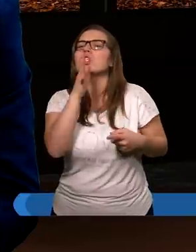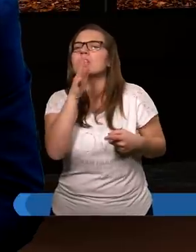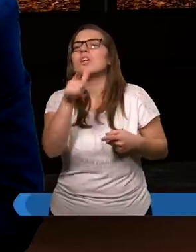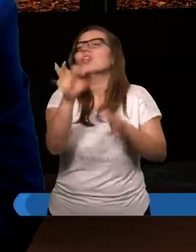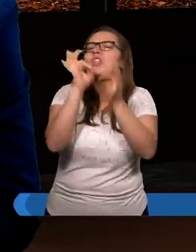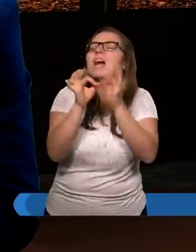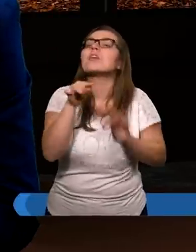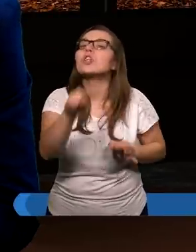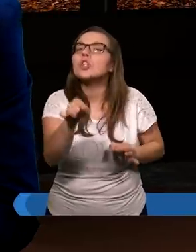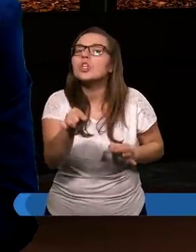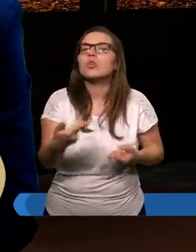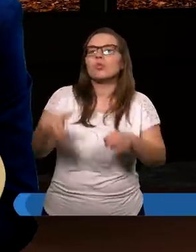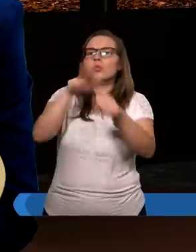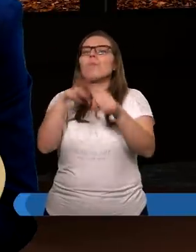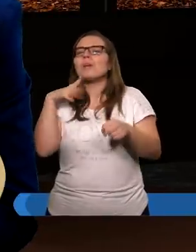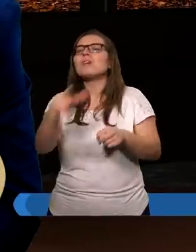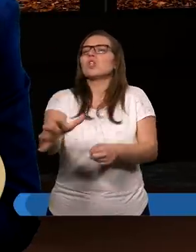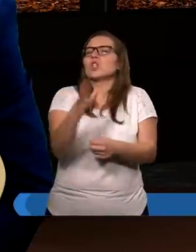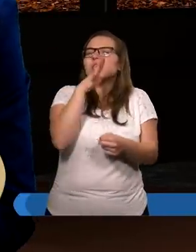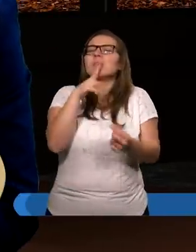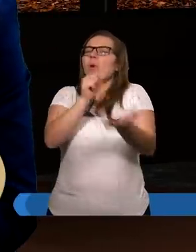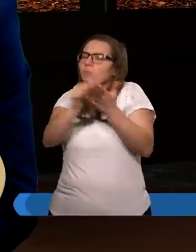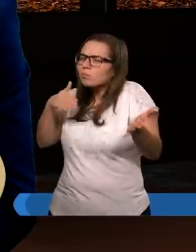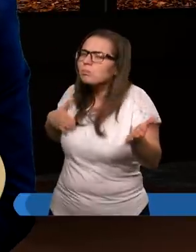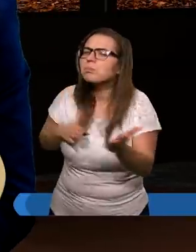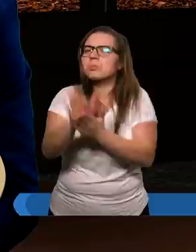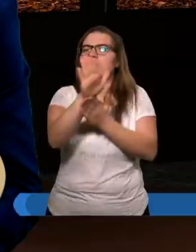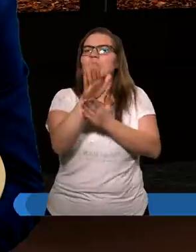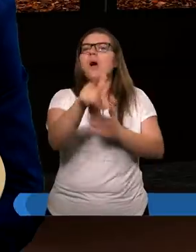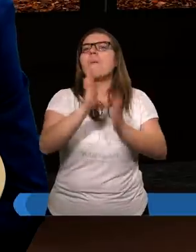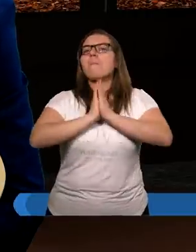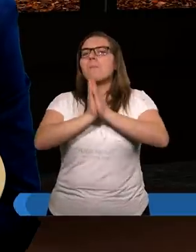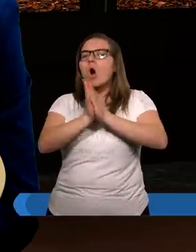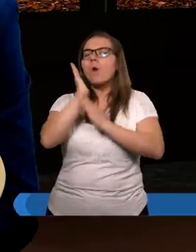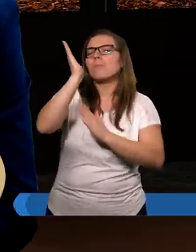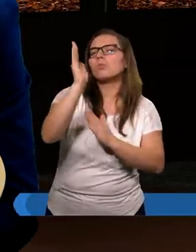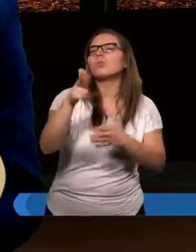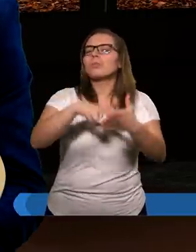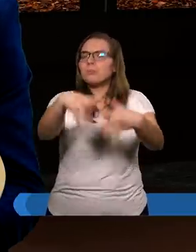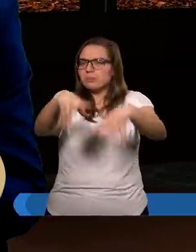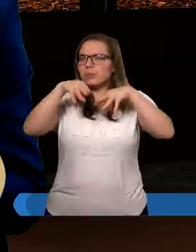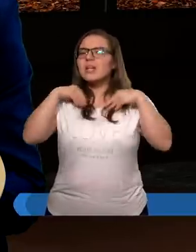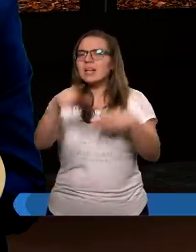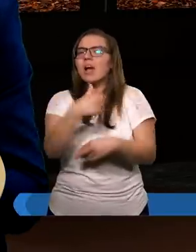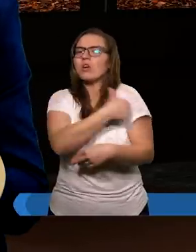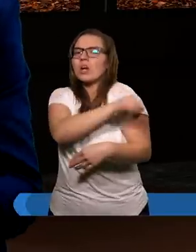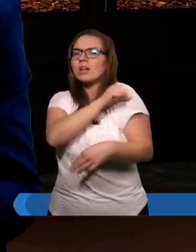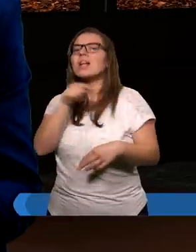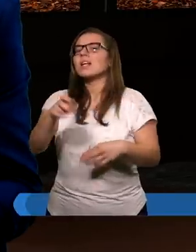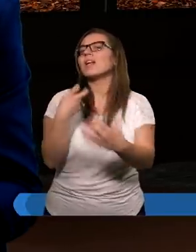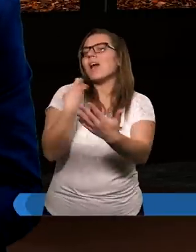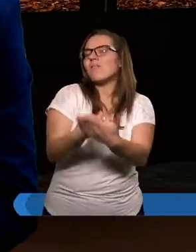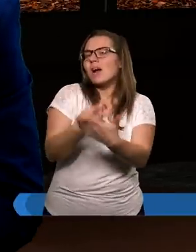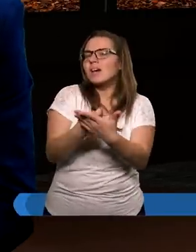ci, którzy byli tymi Żydami na początku. Poganie, którzy później przyjmowali to chrześcijaństwo, czy może tą